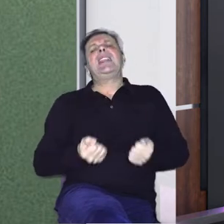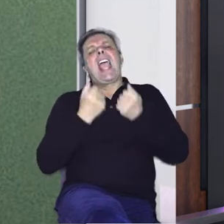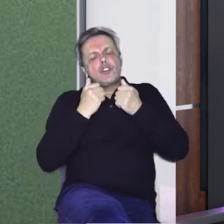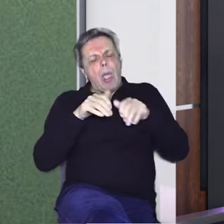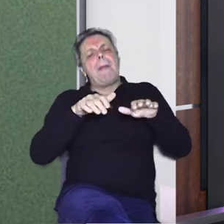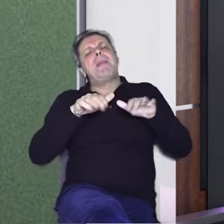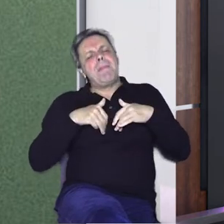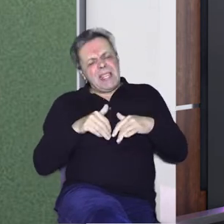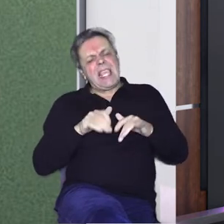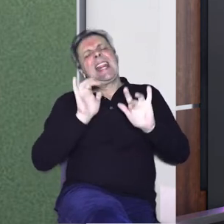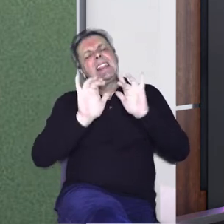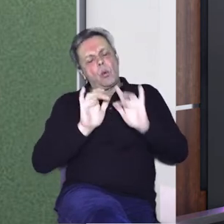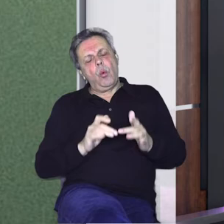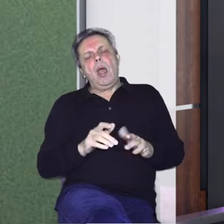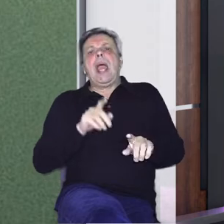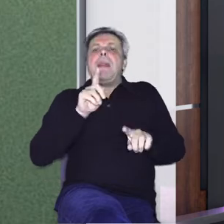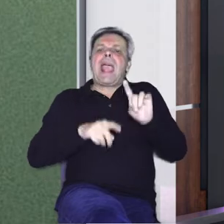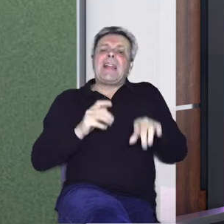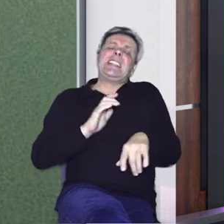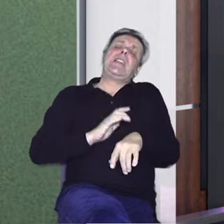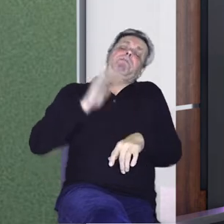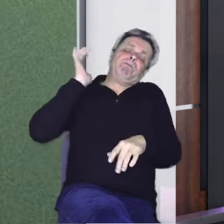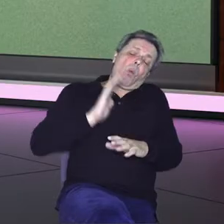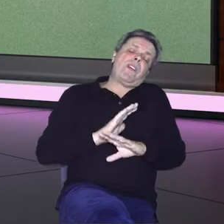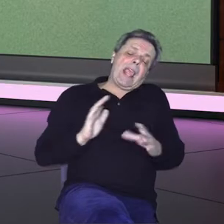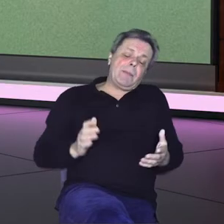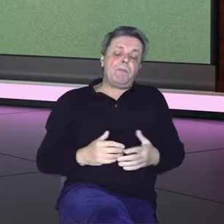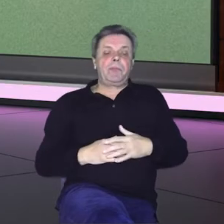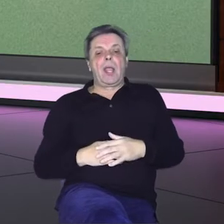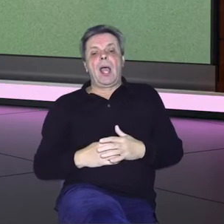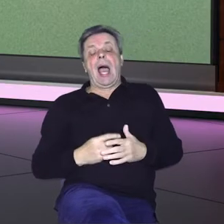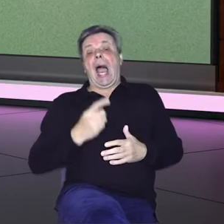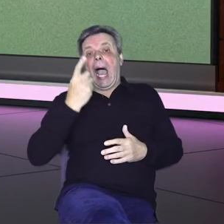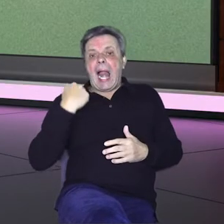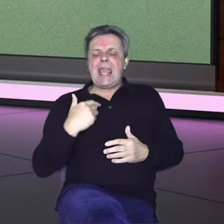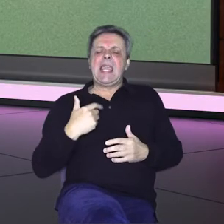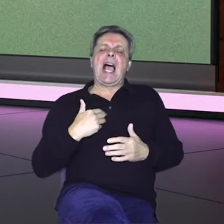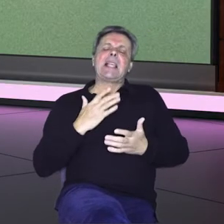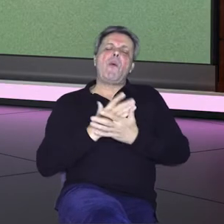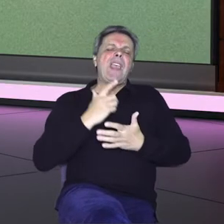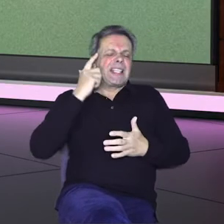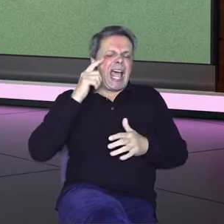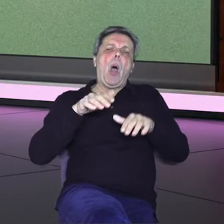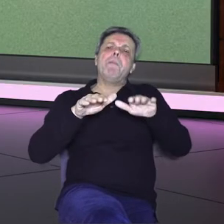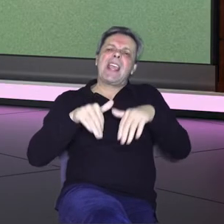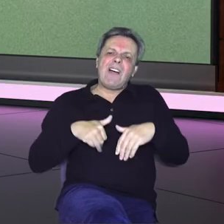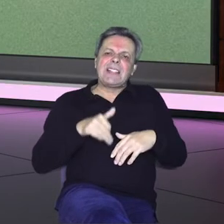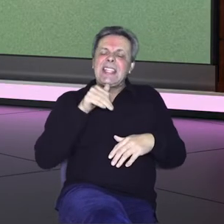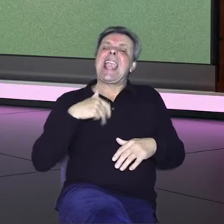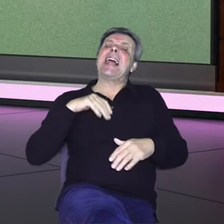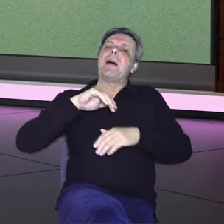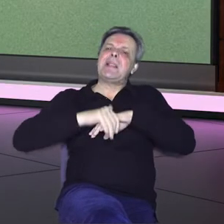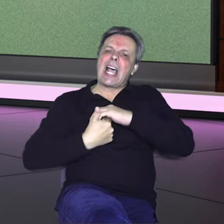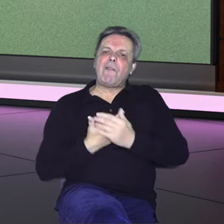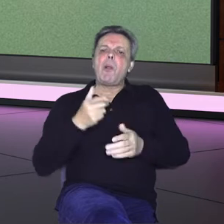primiti konstruktivnu kritiku, nekad se ti uvijediš, zavisi kako će ti neko to reći. Ali ja sam uvijek znao prihvatiti i zapravo sam